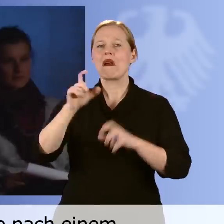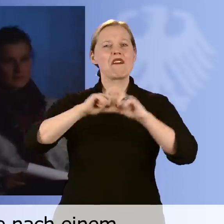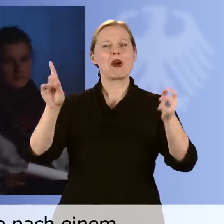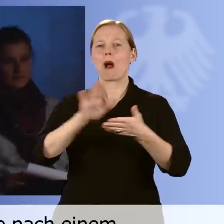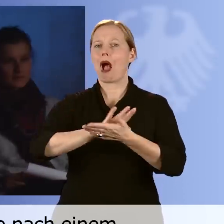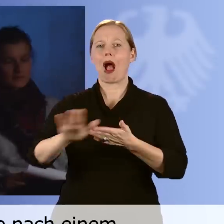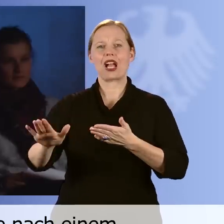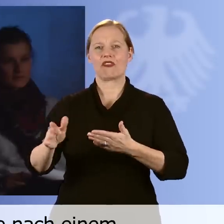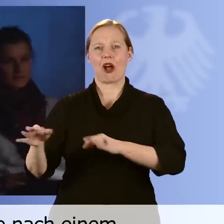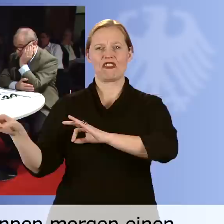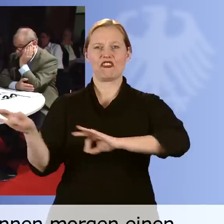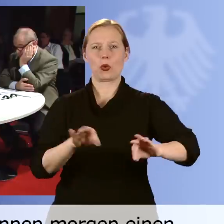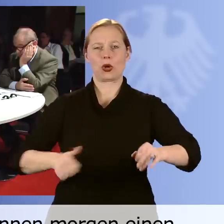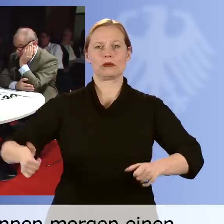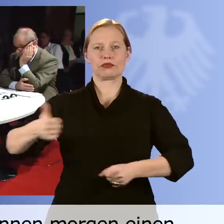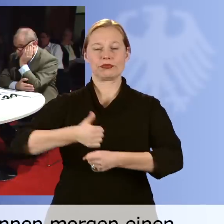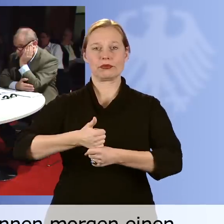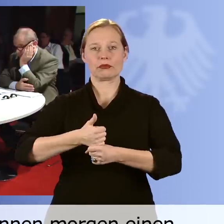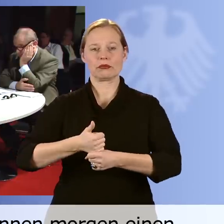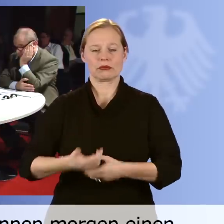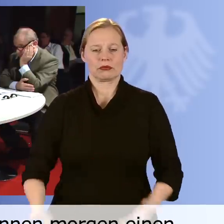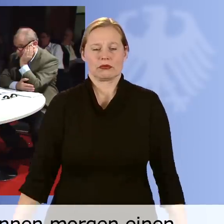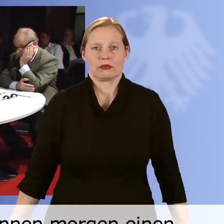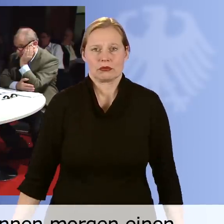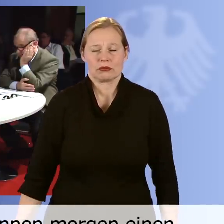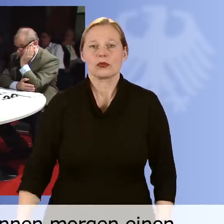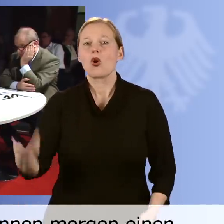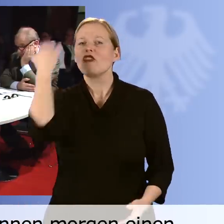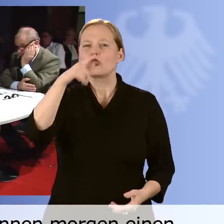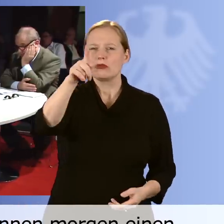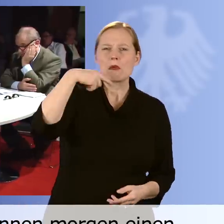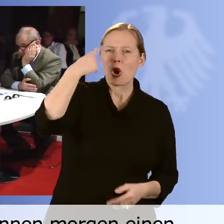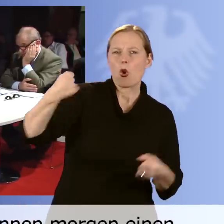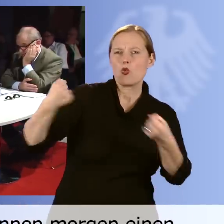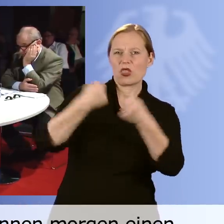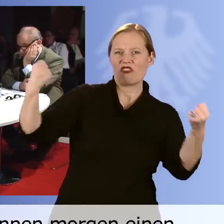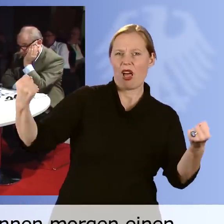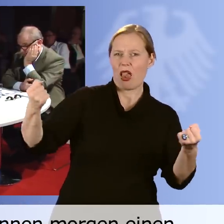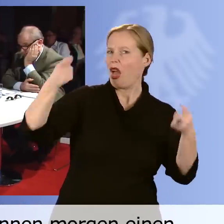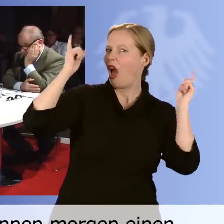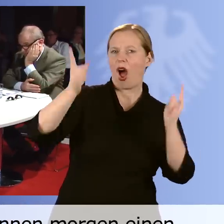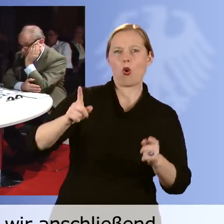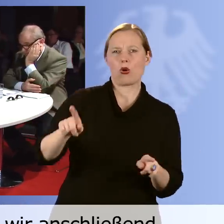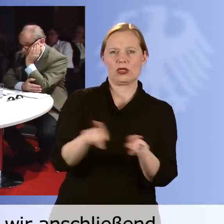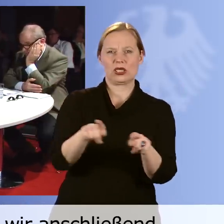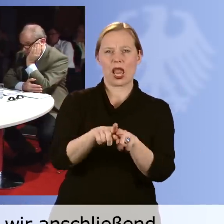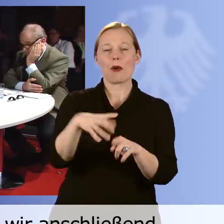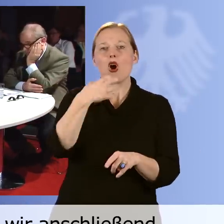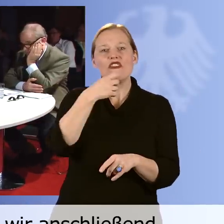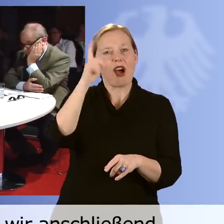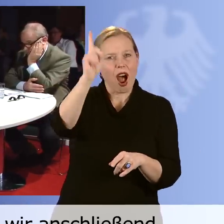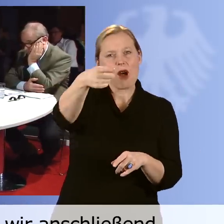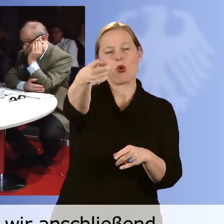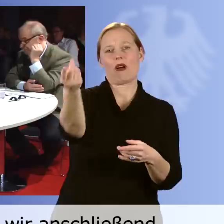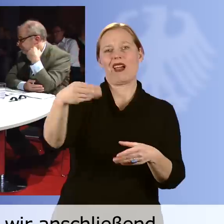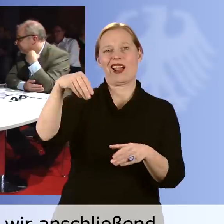einfachen Grundprinzip. Das können wir gesunde Menschen morgen mit einem Unfall haben und erhoffen uns ja auch, dass wir hinterher